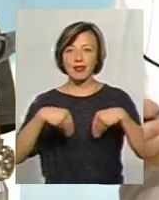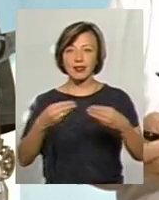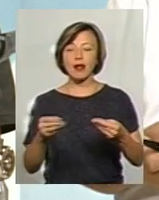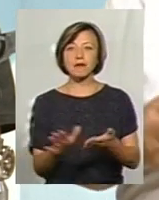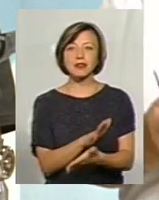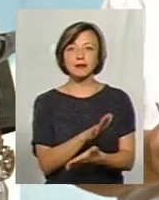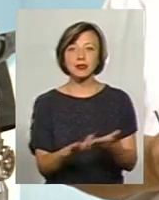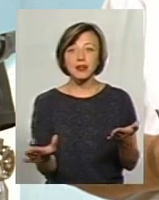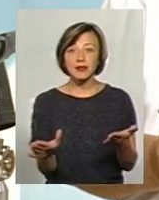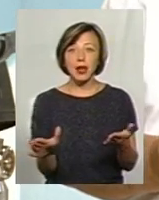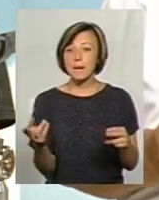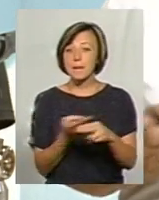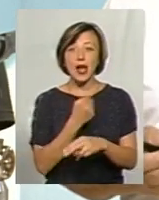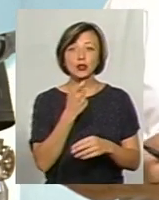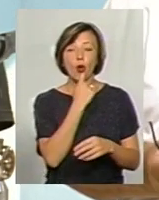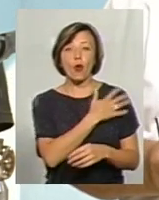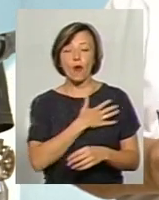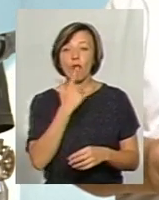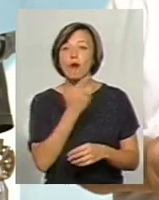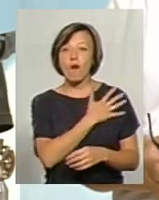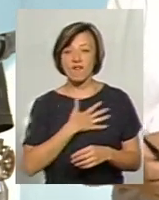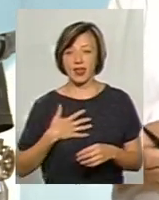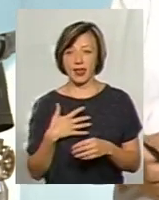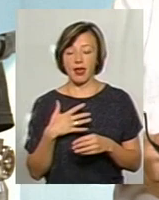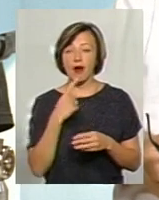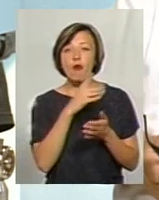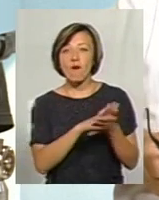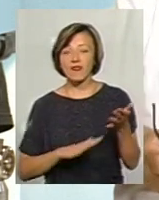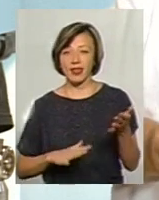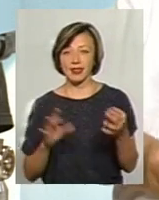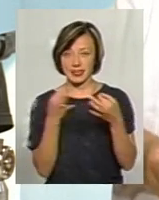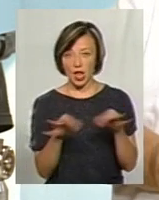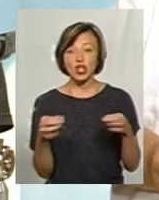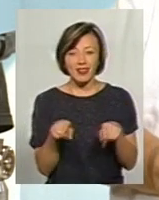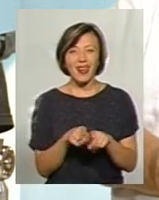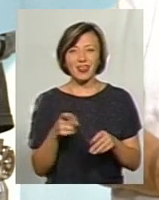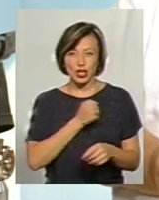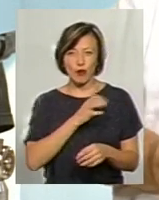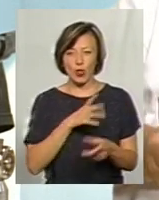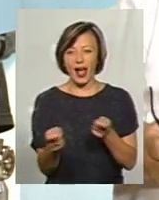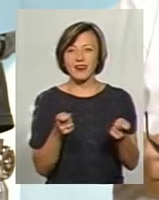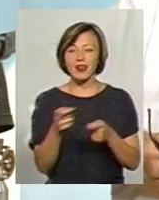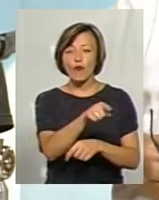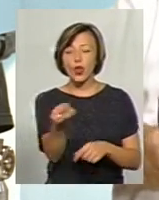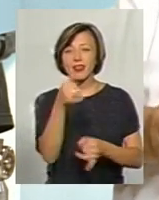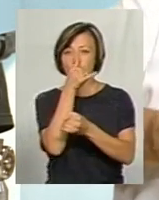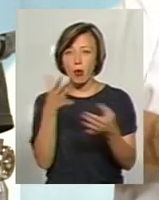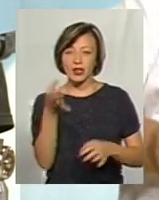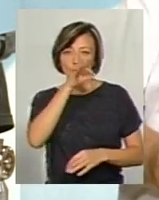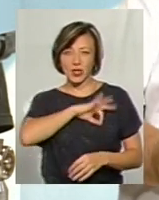безплатно, без крові, незалежність. Але, на жаль, такі були керівники, вони не могли